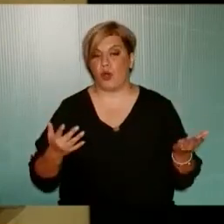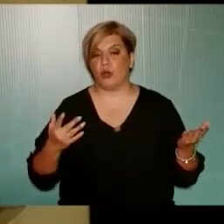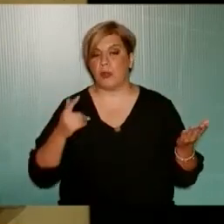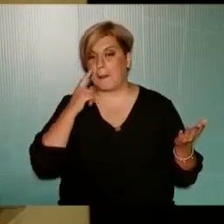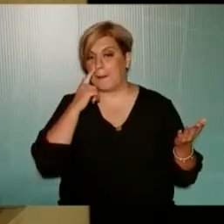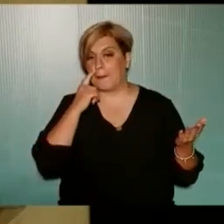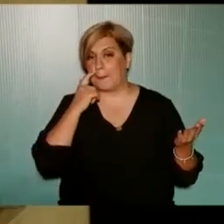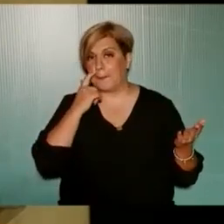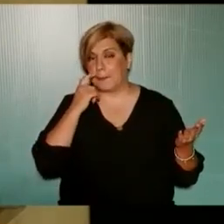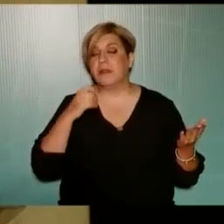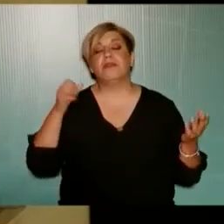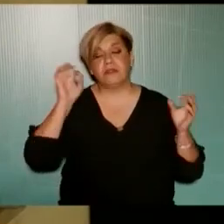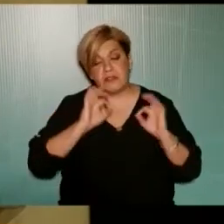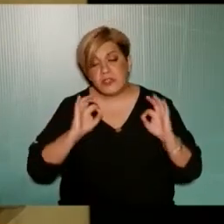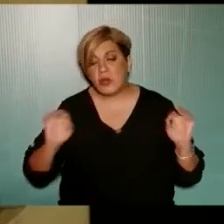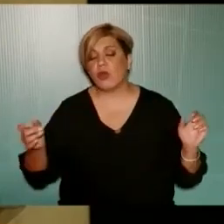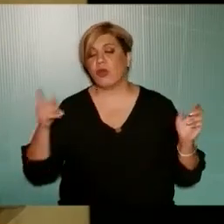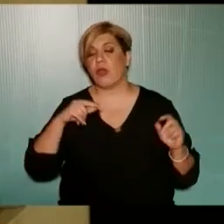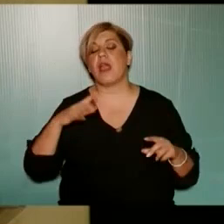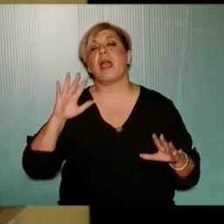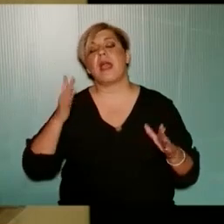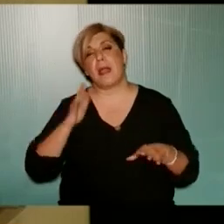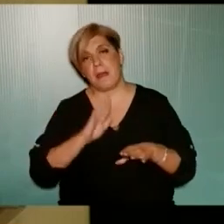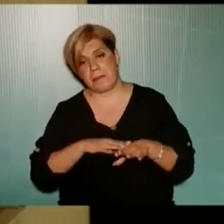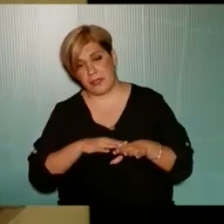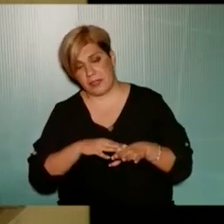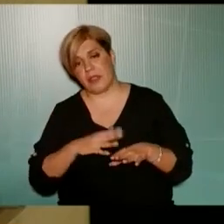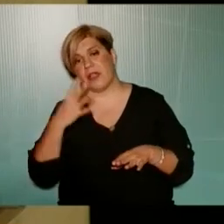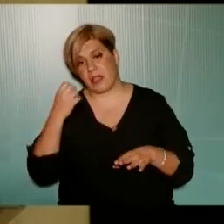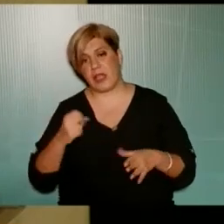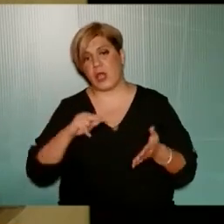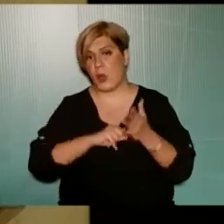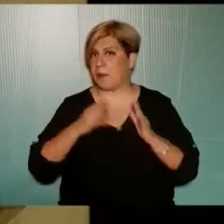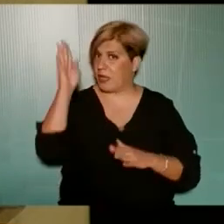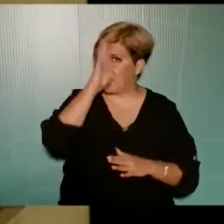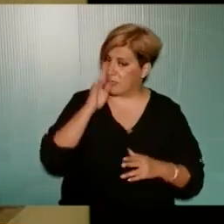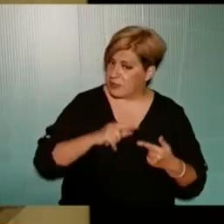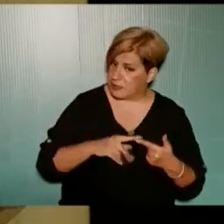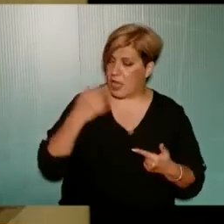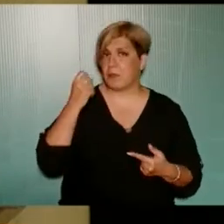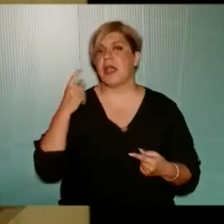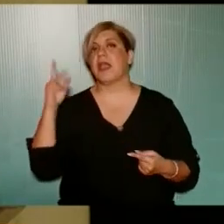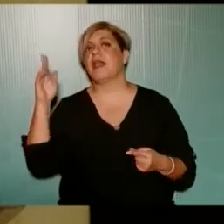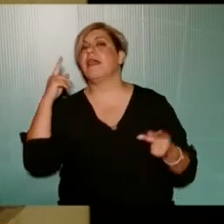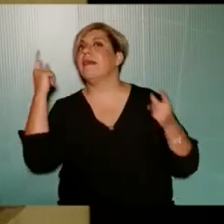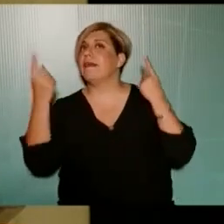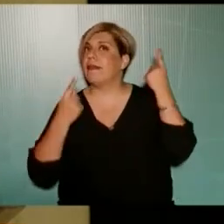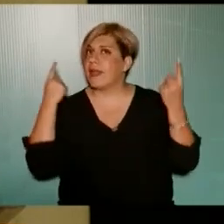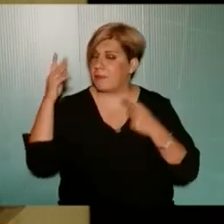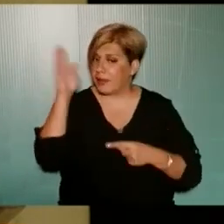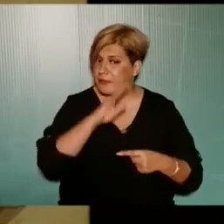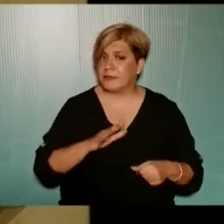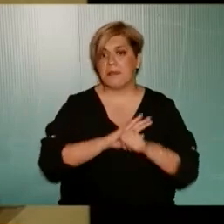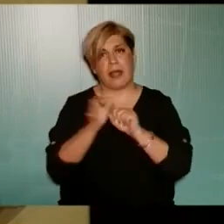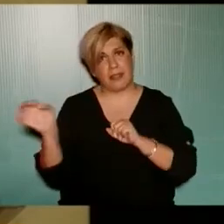θέλουν να μας πείσουν εδώ όλοι αυτοί, είναι φυσιολογικό, επειδή είχαμε οικονομική κρίση, έχουμε κλιματική κρίση, είχαμε κρίση